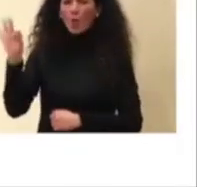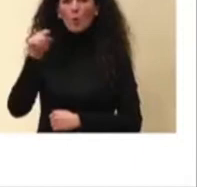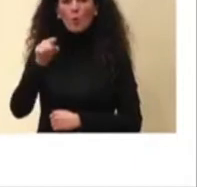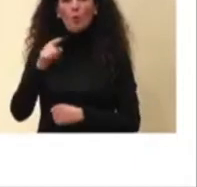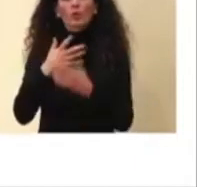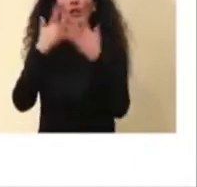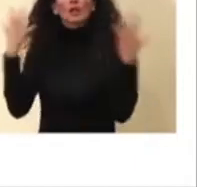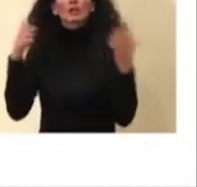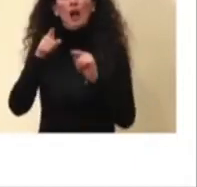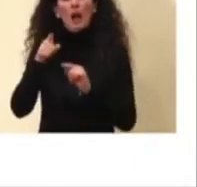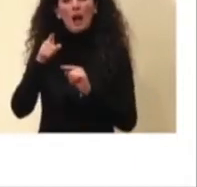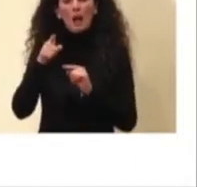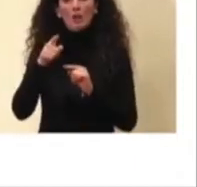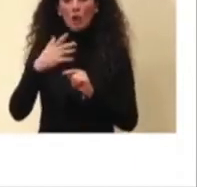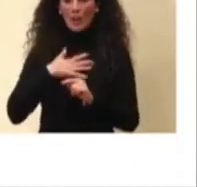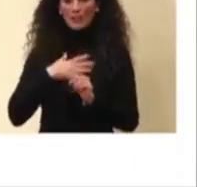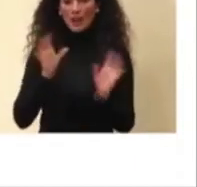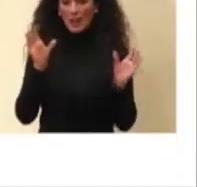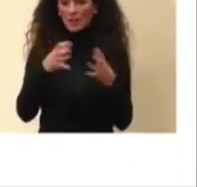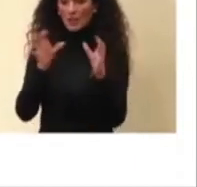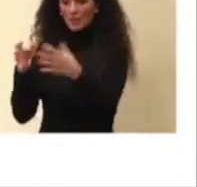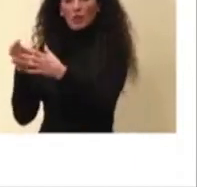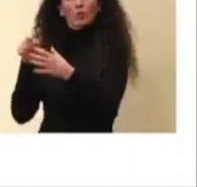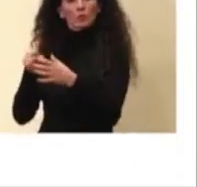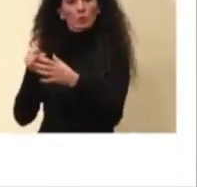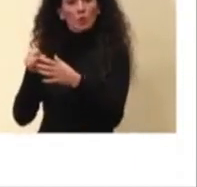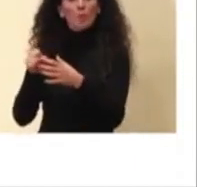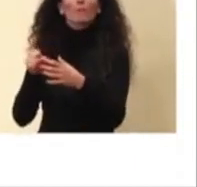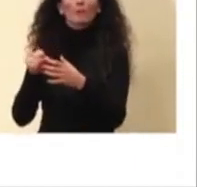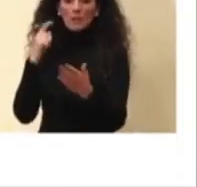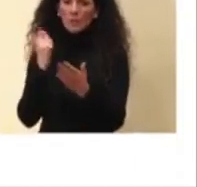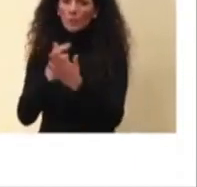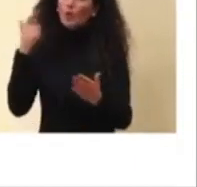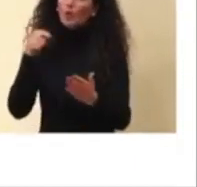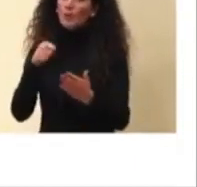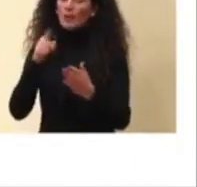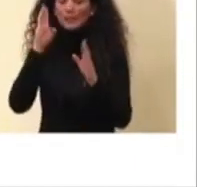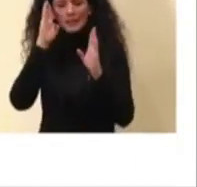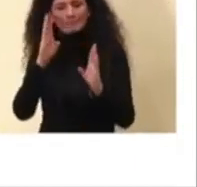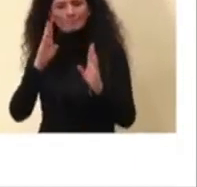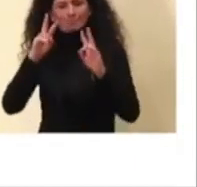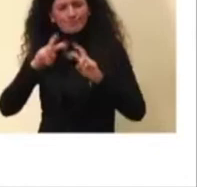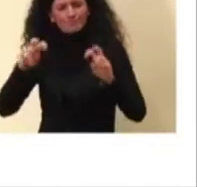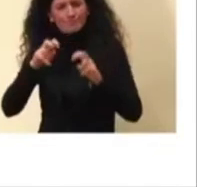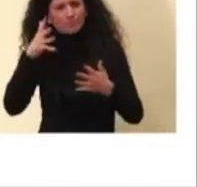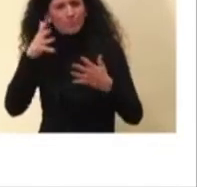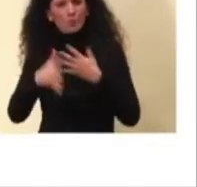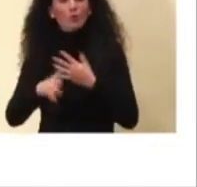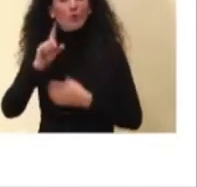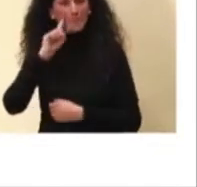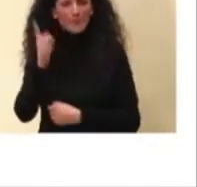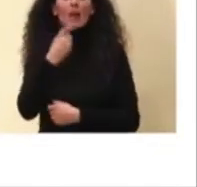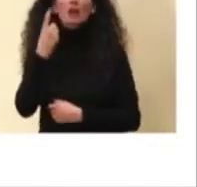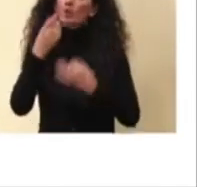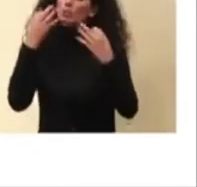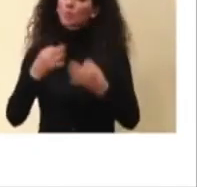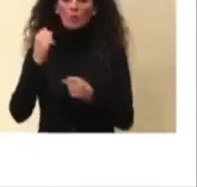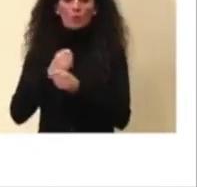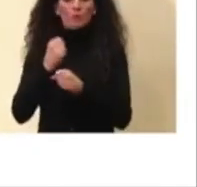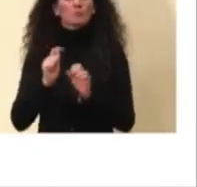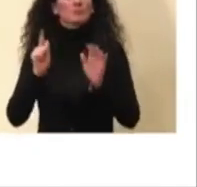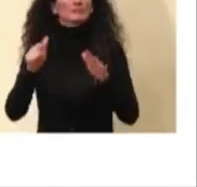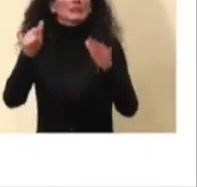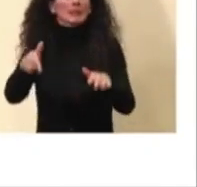un movimento di alcune fasce di età su cui appunto è importante poi approfondire e lo faremo anche nelle prossime settimane.